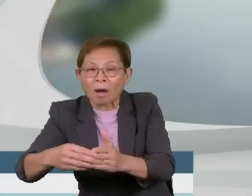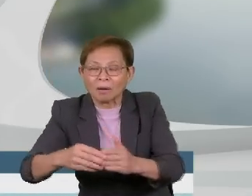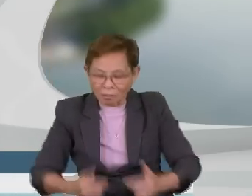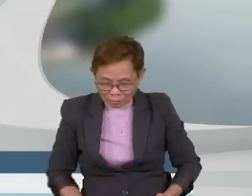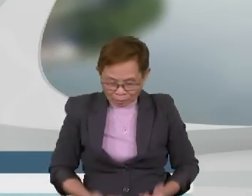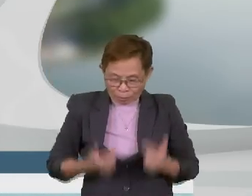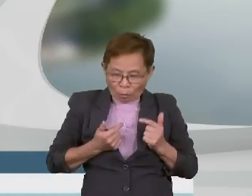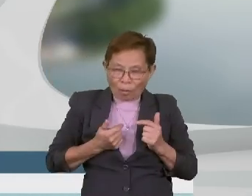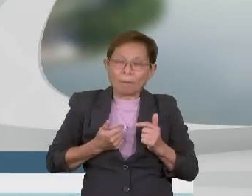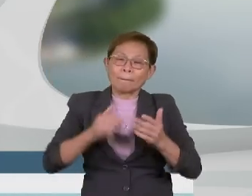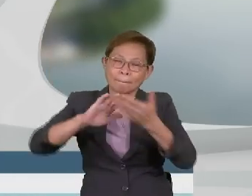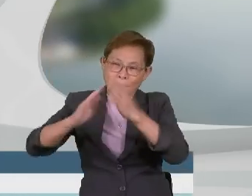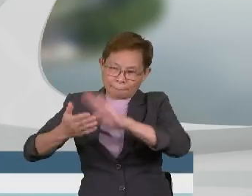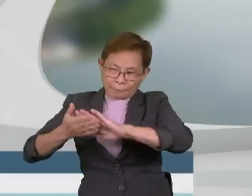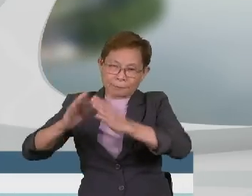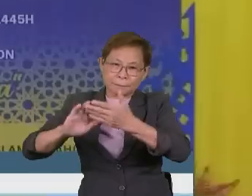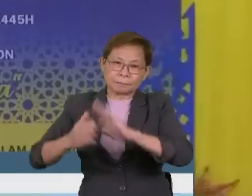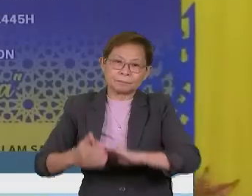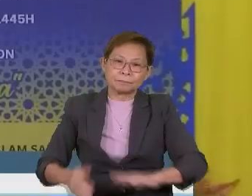kehidupan bermasyarakat.